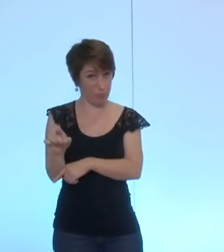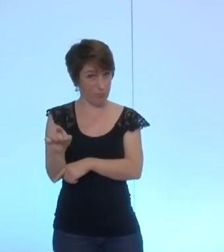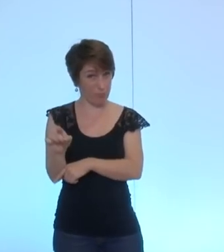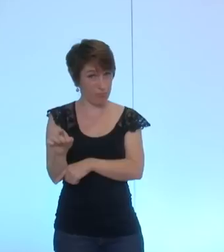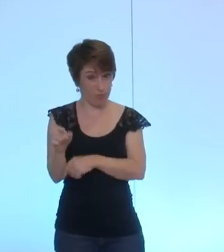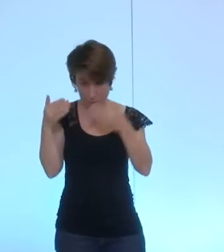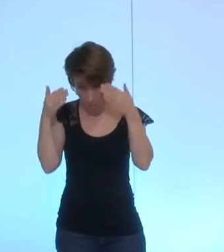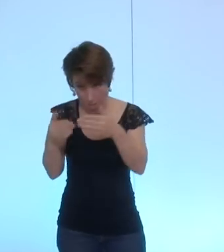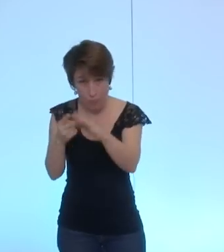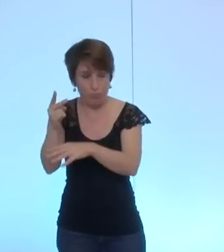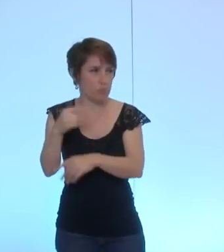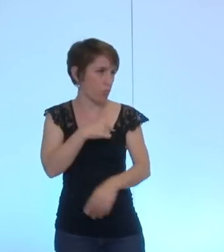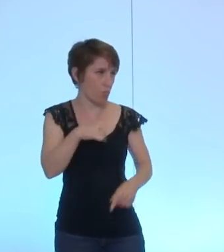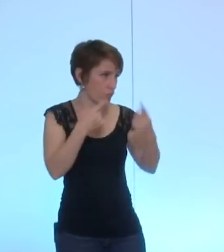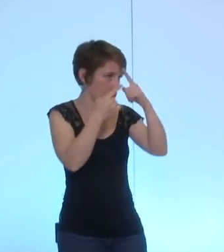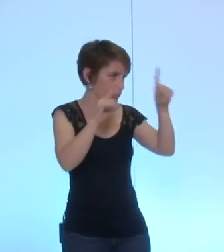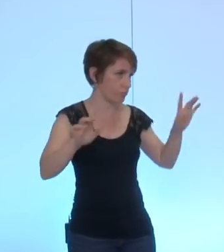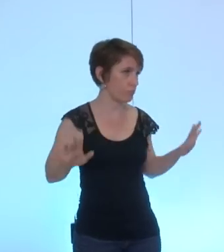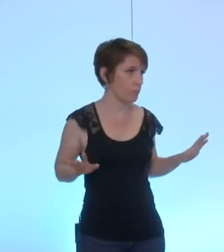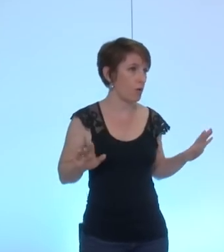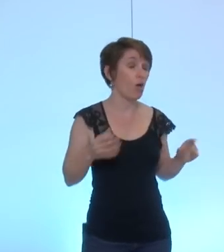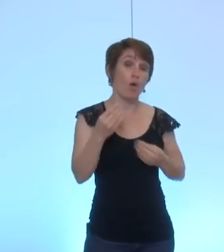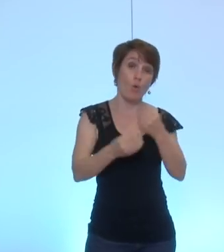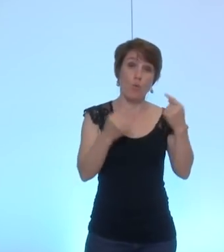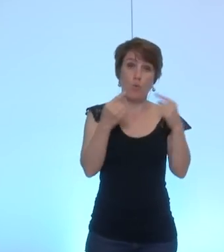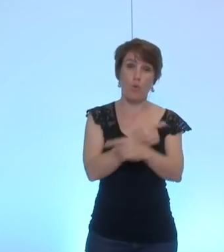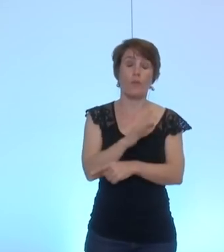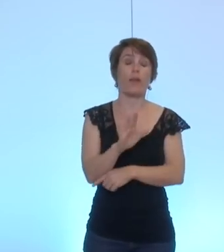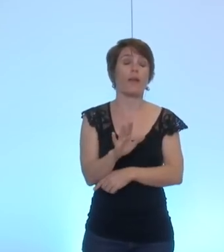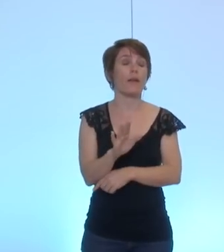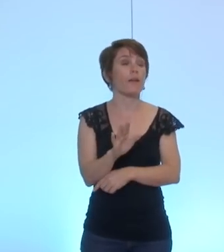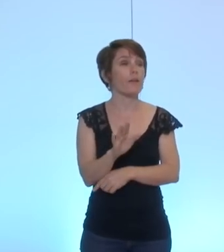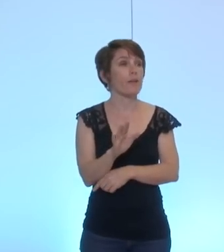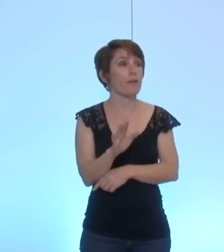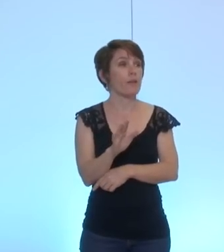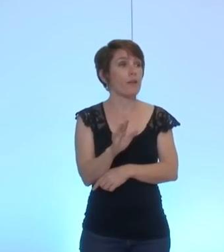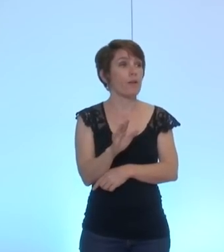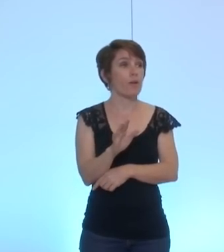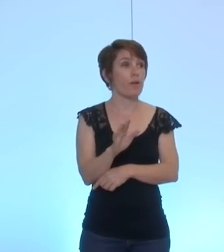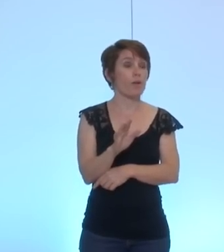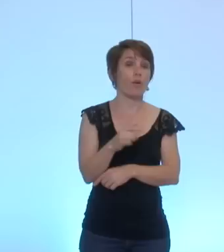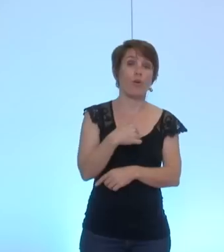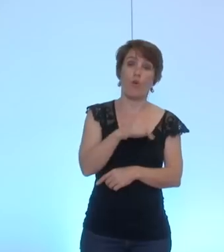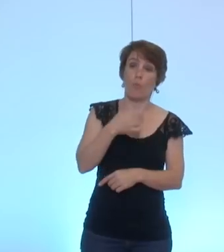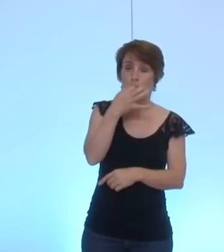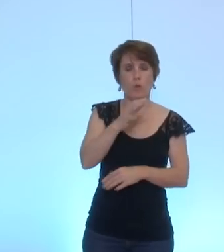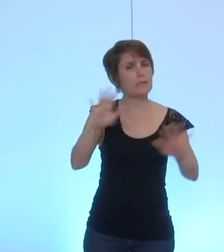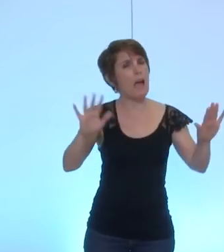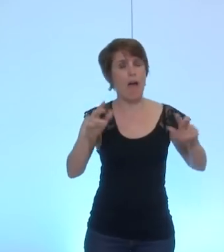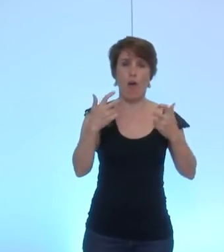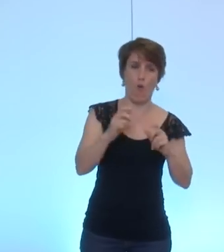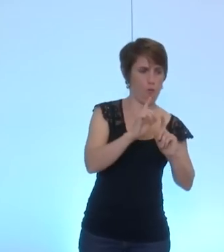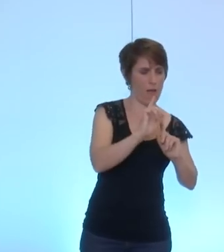géométrie variable nous ne le pensons pas ou bien au contraire faire passer le message que nous n'opposons pas les conflits les uns aux autres et que nous entendons